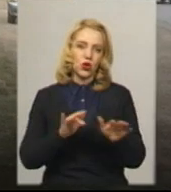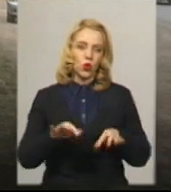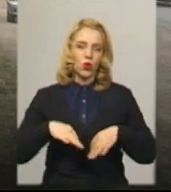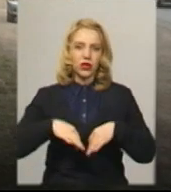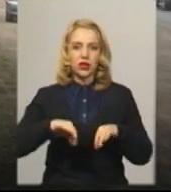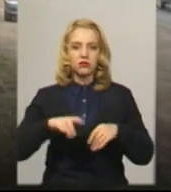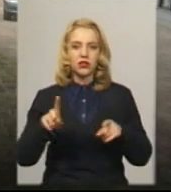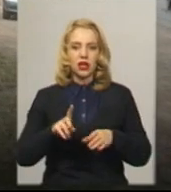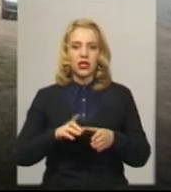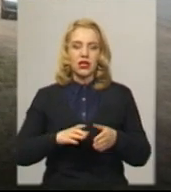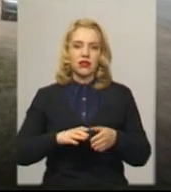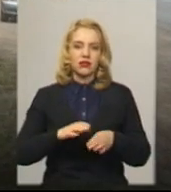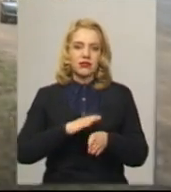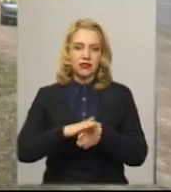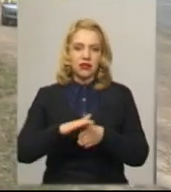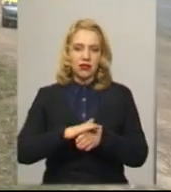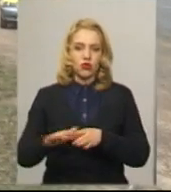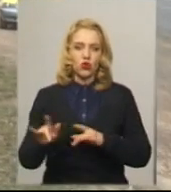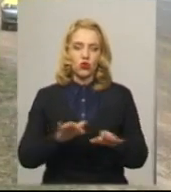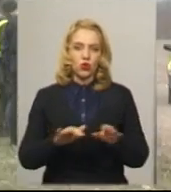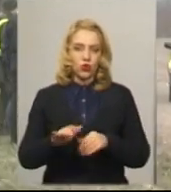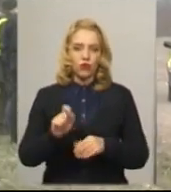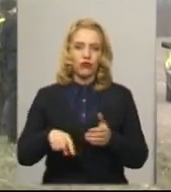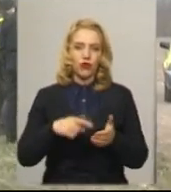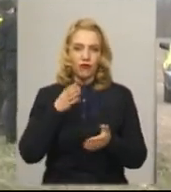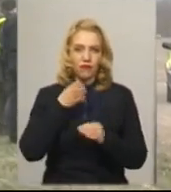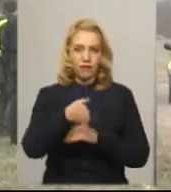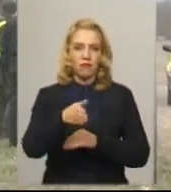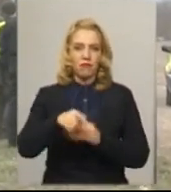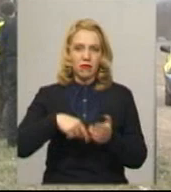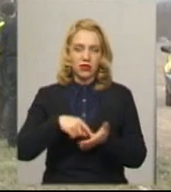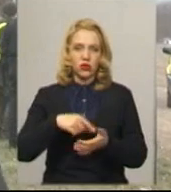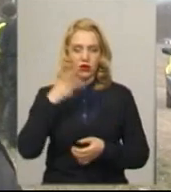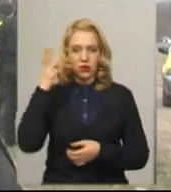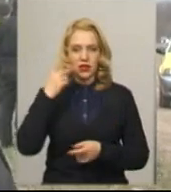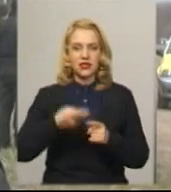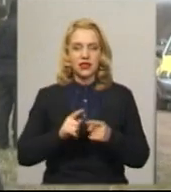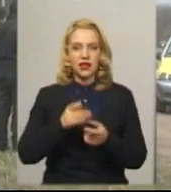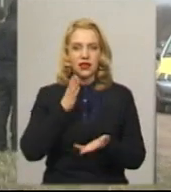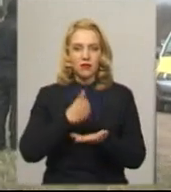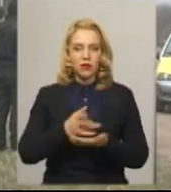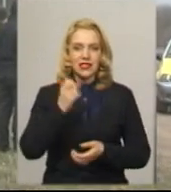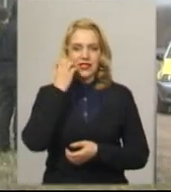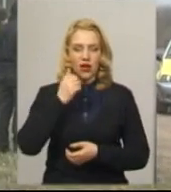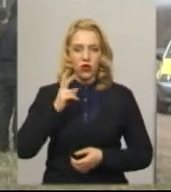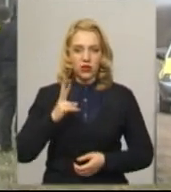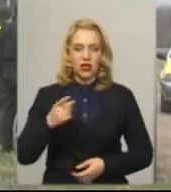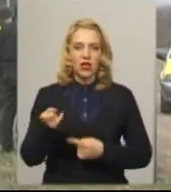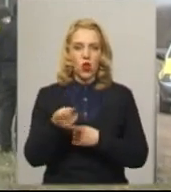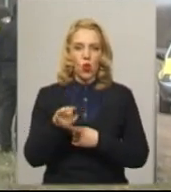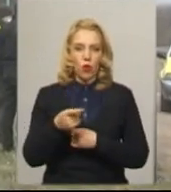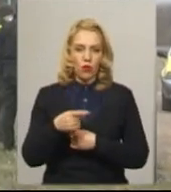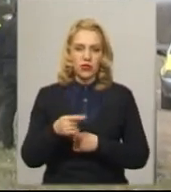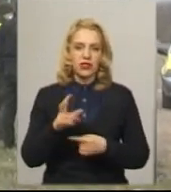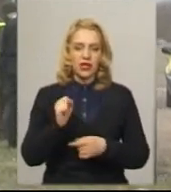які здійснюють рух в місто Хмельницький. Це в напрямку сюди, як на Старок Освятинів, на Тернопільську трасу, на